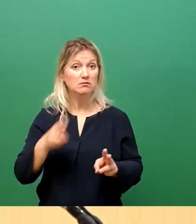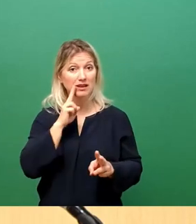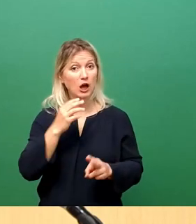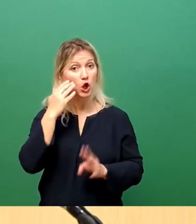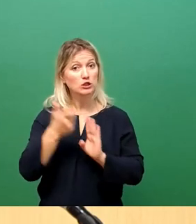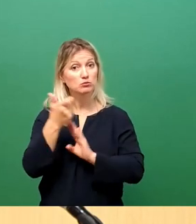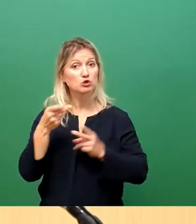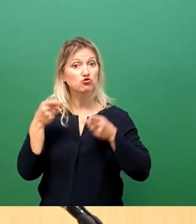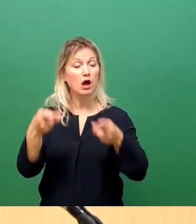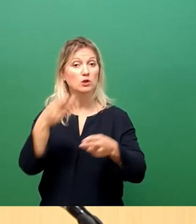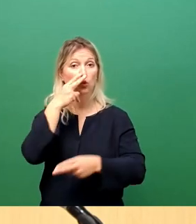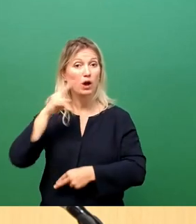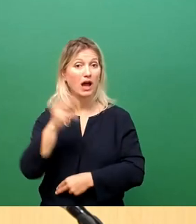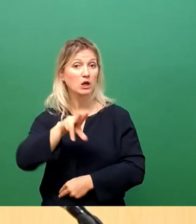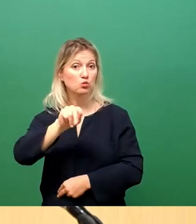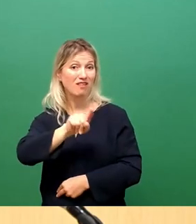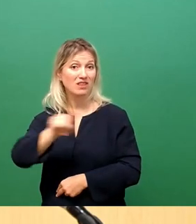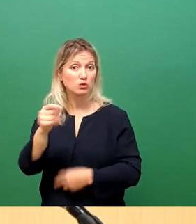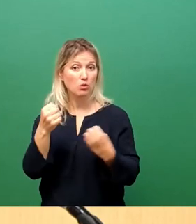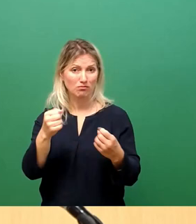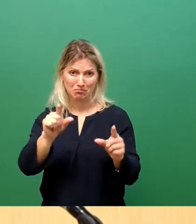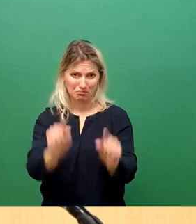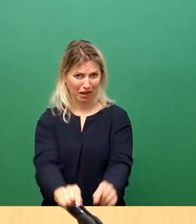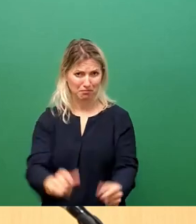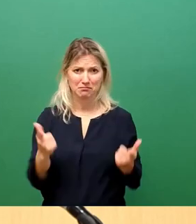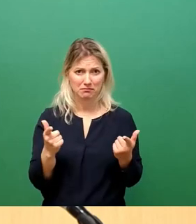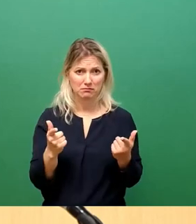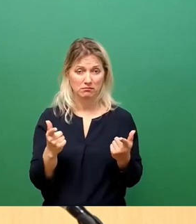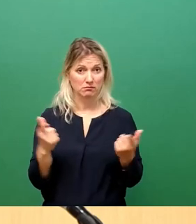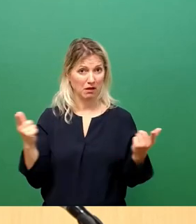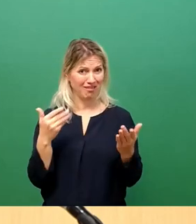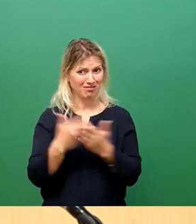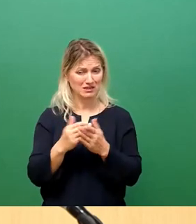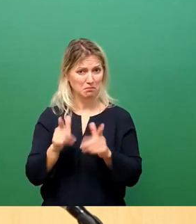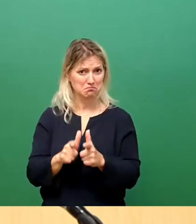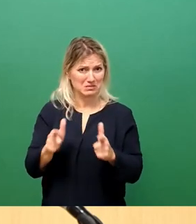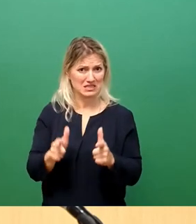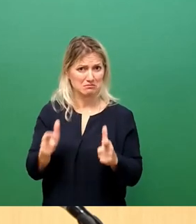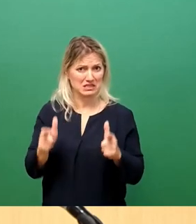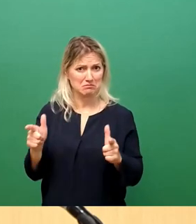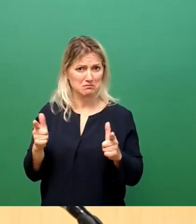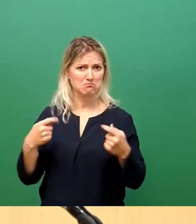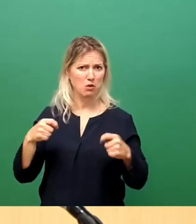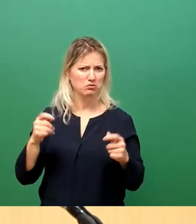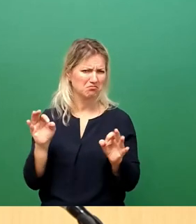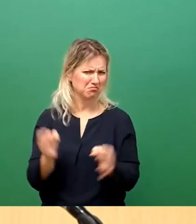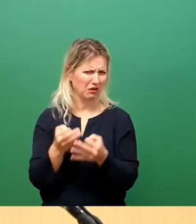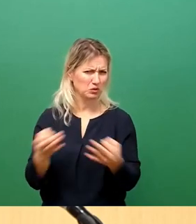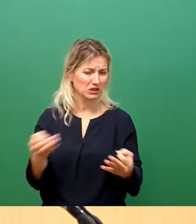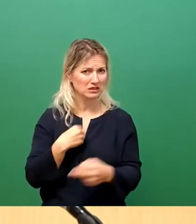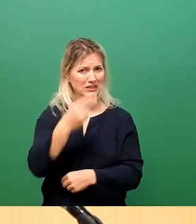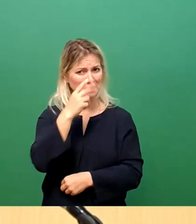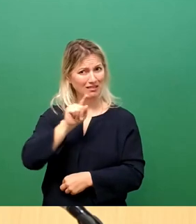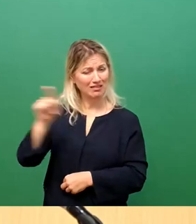Das ist nichts. Und dafür muss man die Königsbrücke nicht ausbauen. Sie haben ja eben vielleicht draußen gesehen, unsere Informanwache,